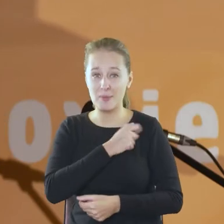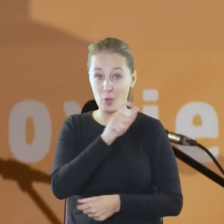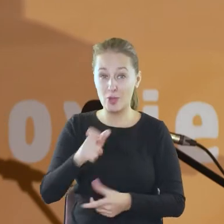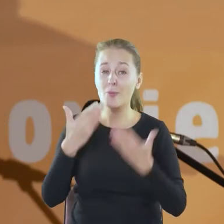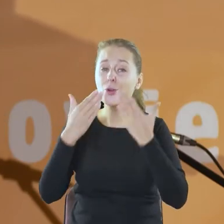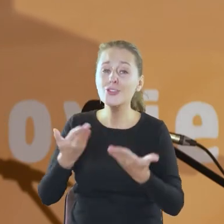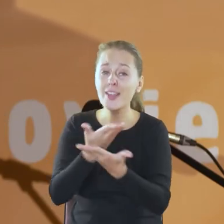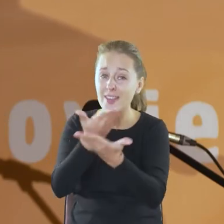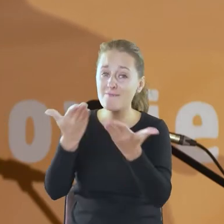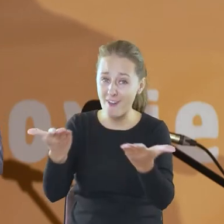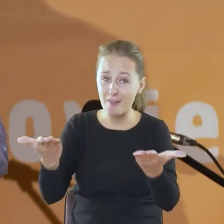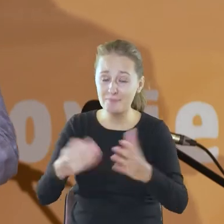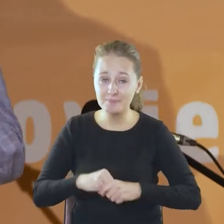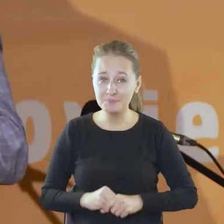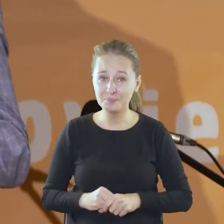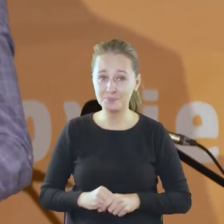Państwa